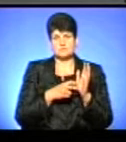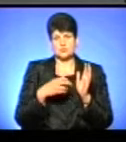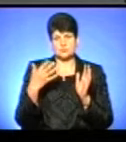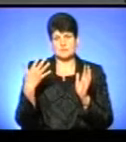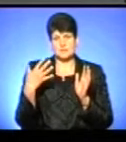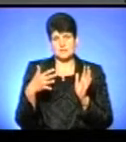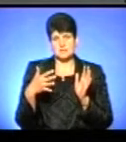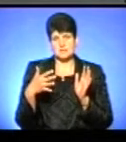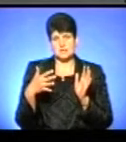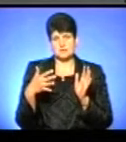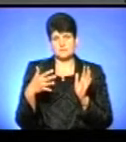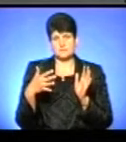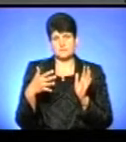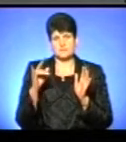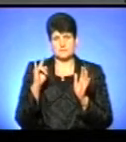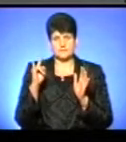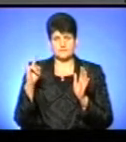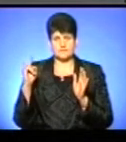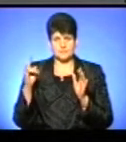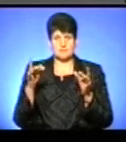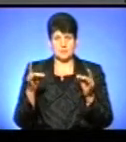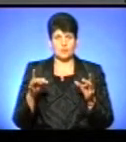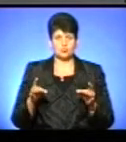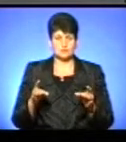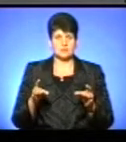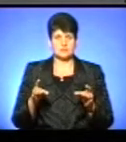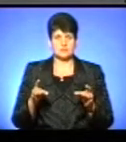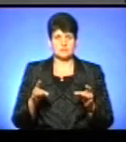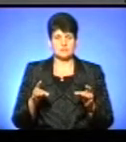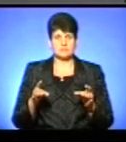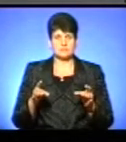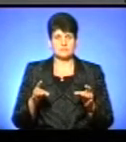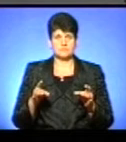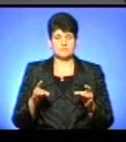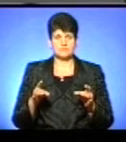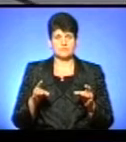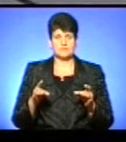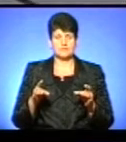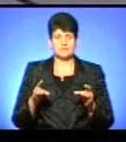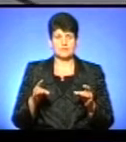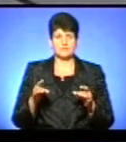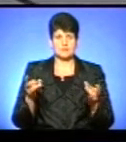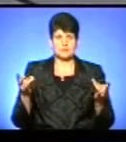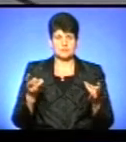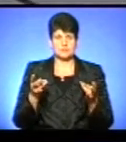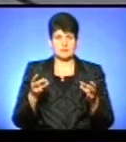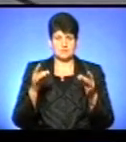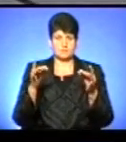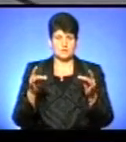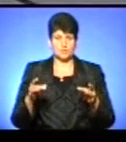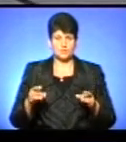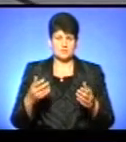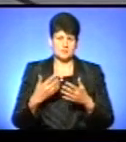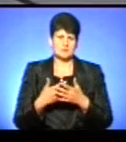таких пакунків розраховувалися потреби о пакунках. І